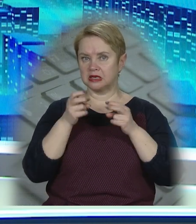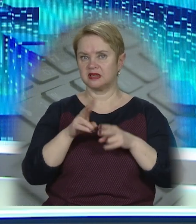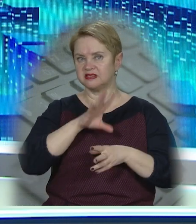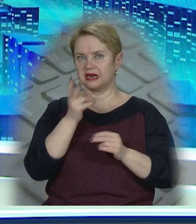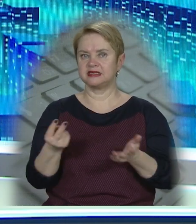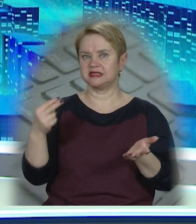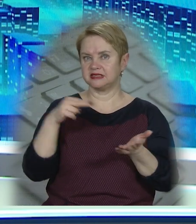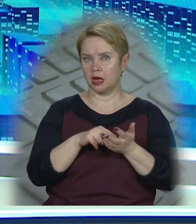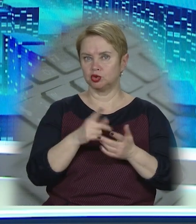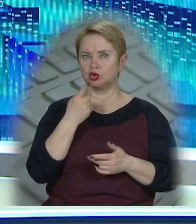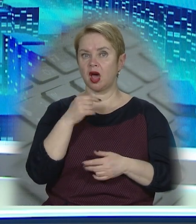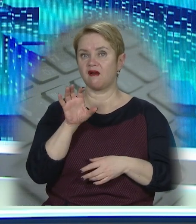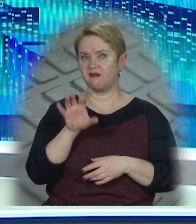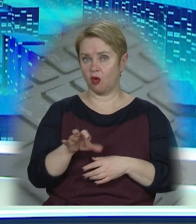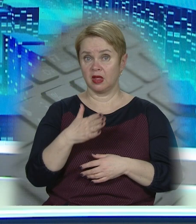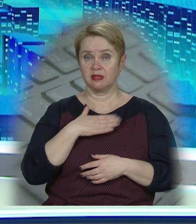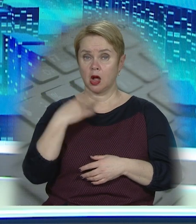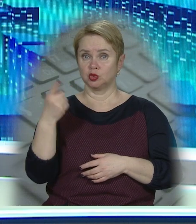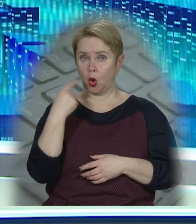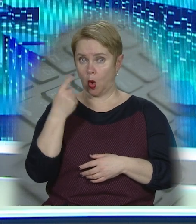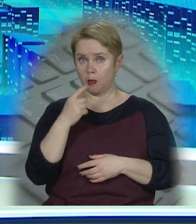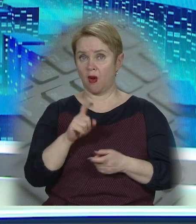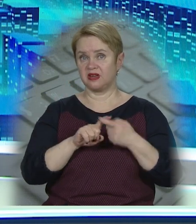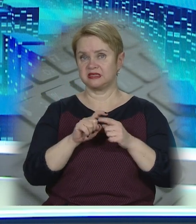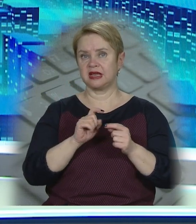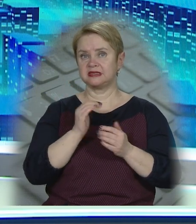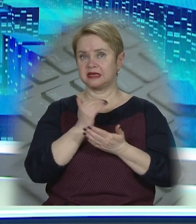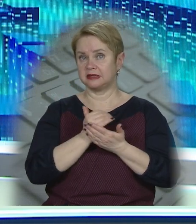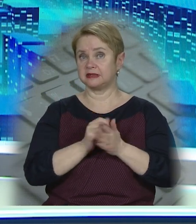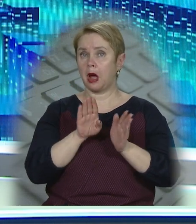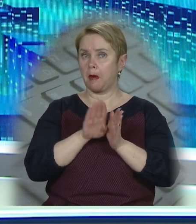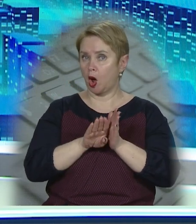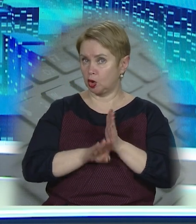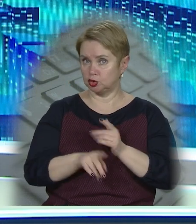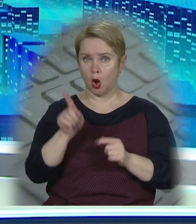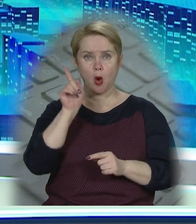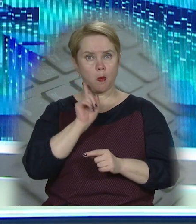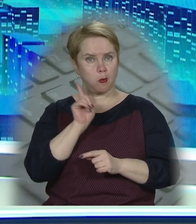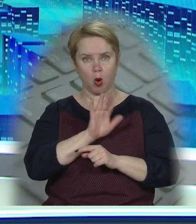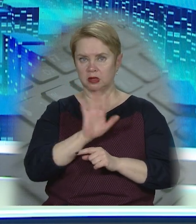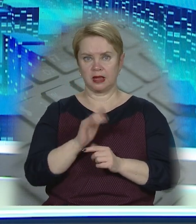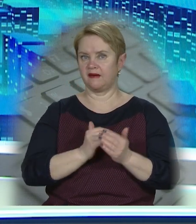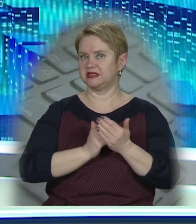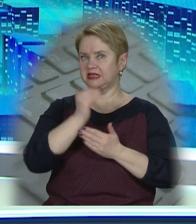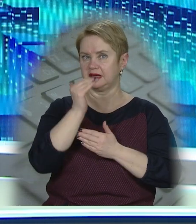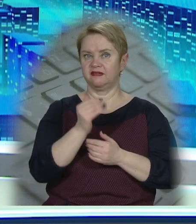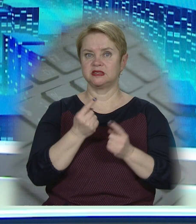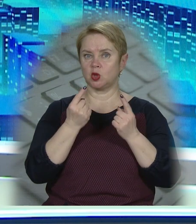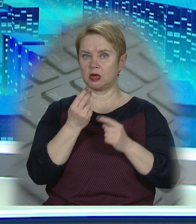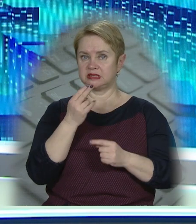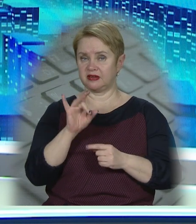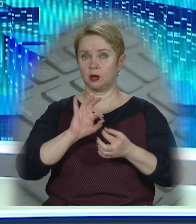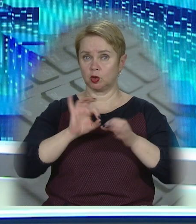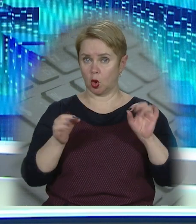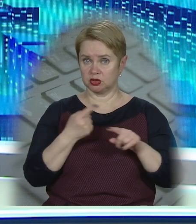ризикує взагалі стати червоною. В нашій області коронавірусна статистика погіршується, але поки що не сягає високих цифр.